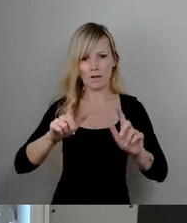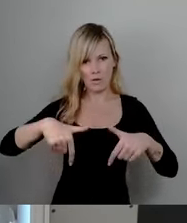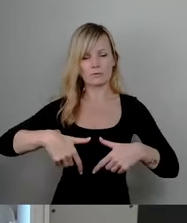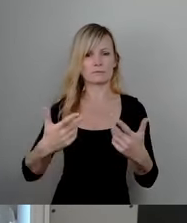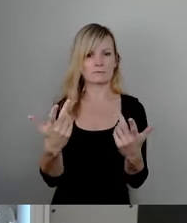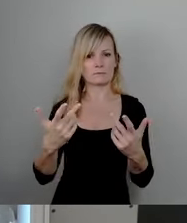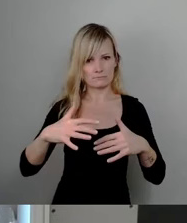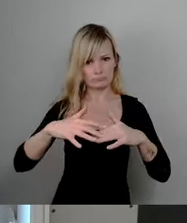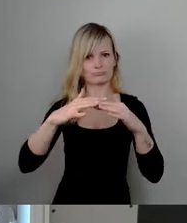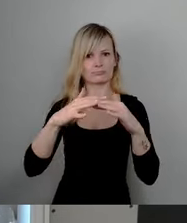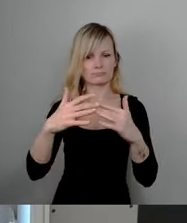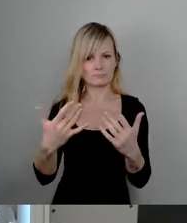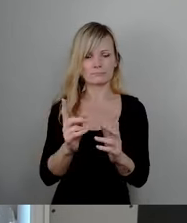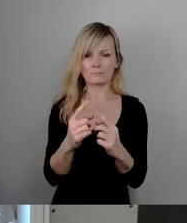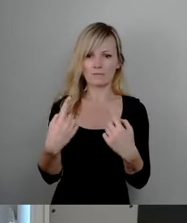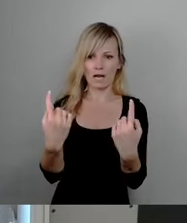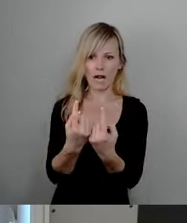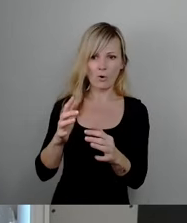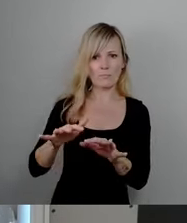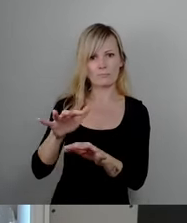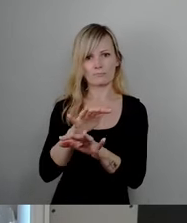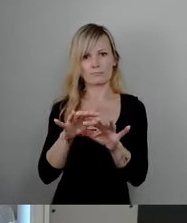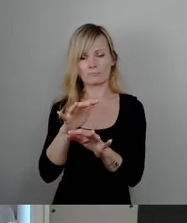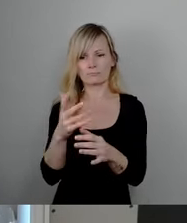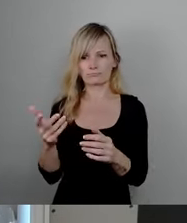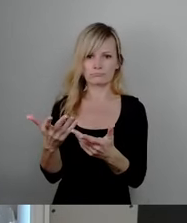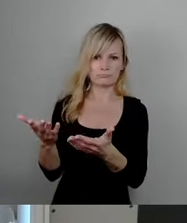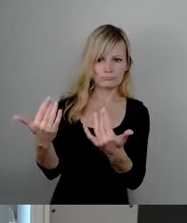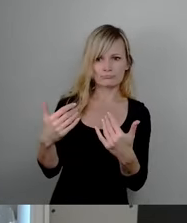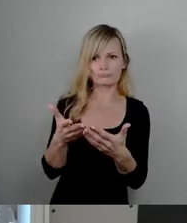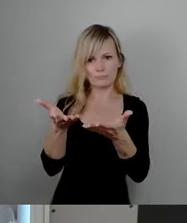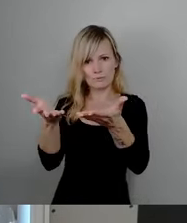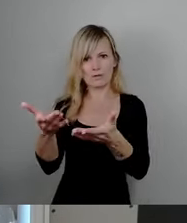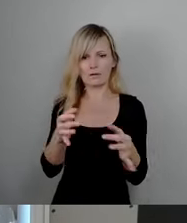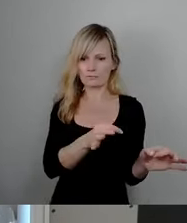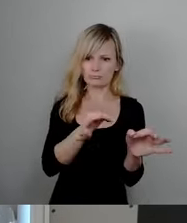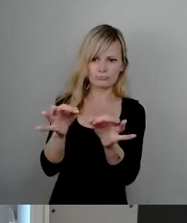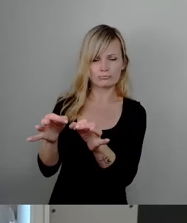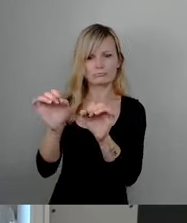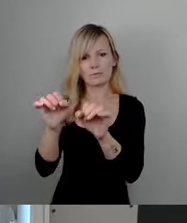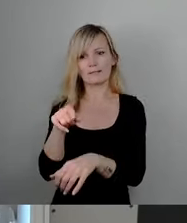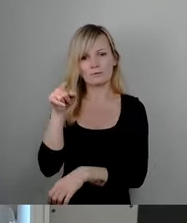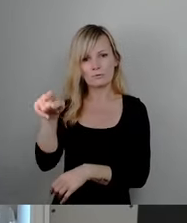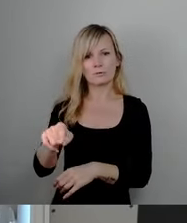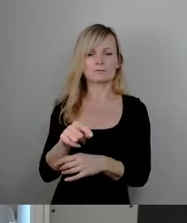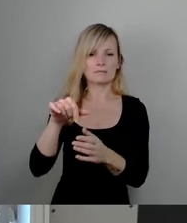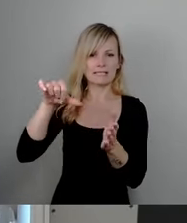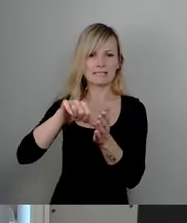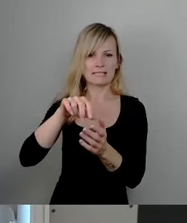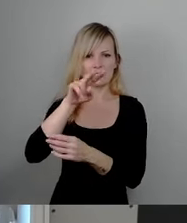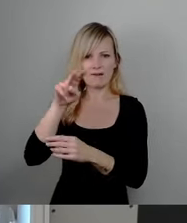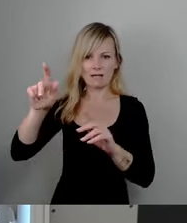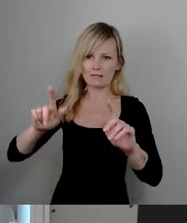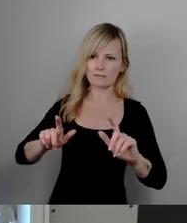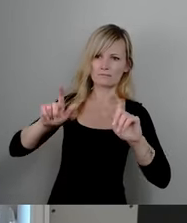die Räumlichkeiten zur Verfügung gestellt werden, um dort die Citywache zu etablieren,